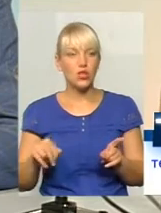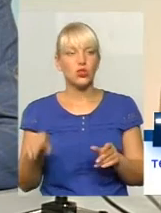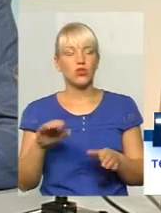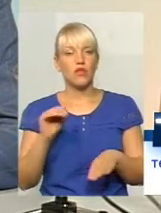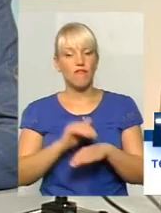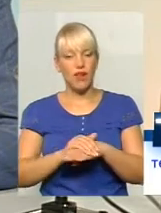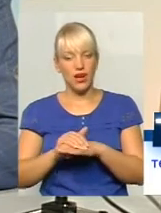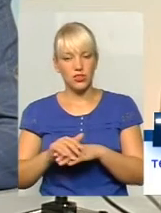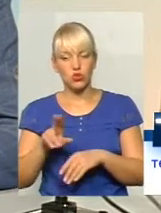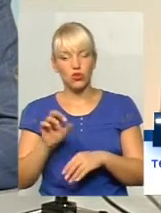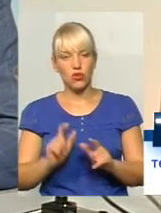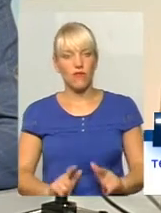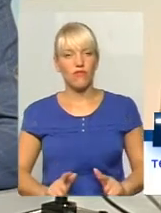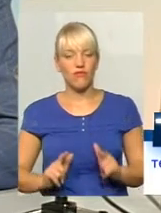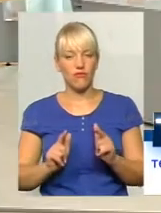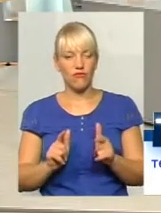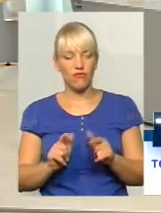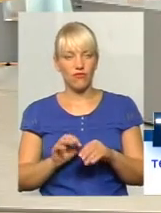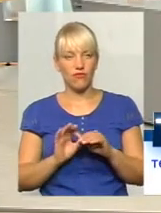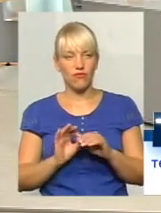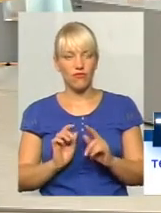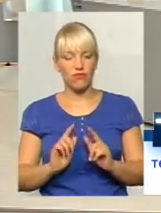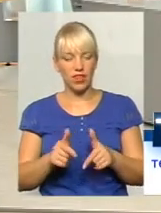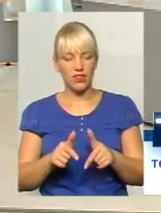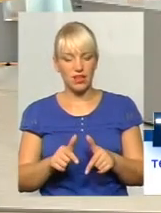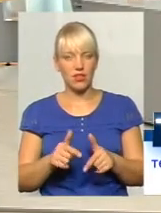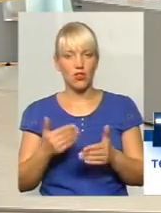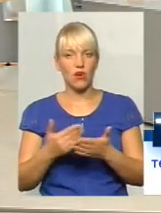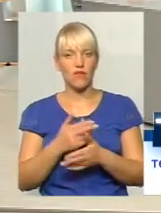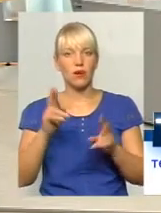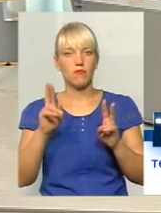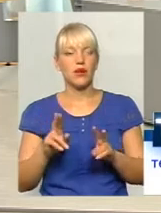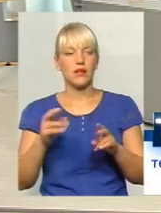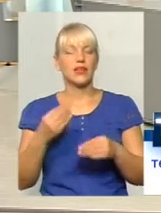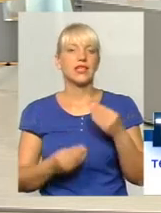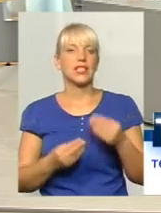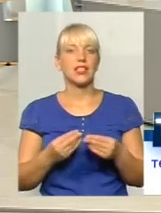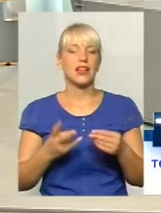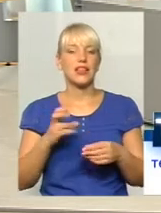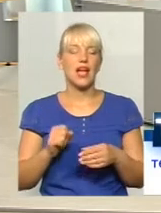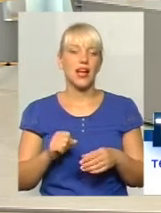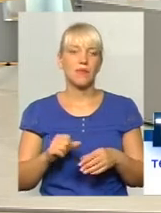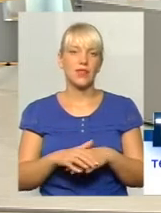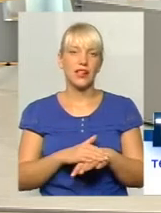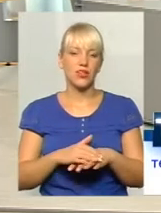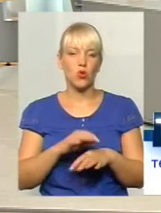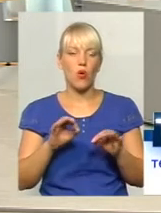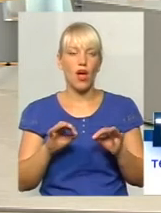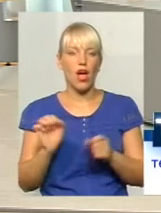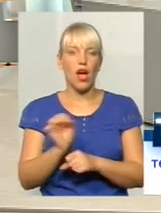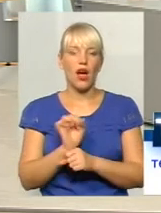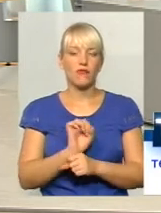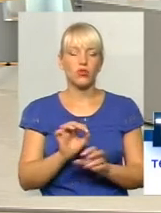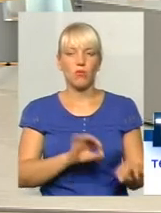Щодо введення нових правил гри на ринку автоперевезення. Щодо якості, ситуація